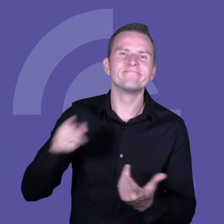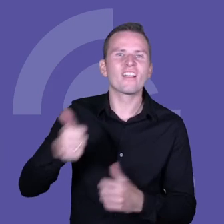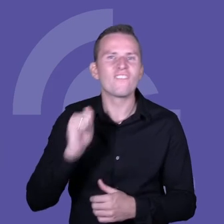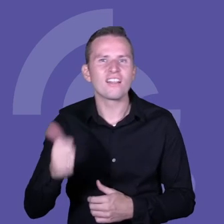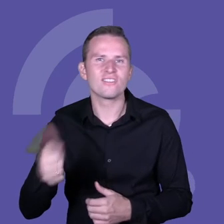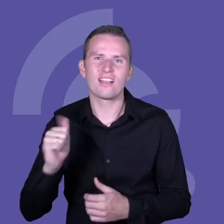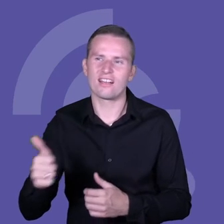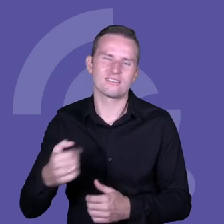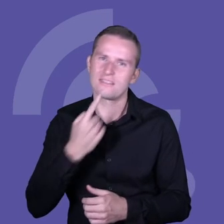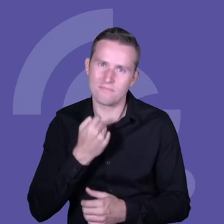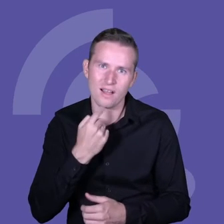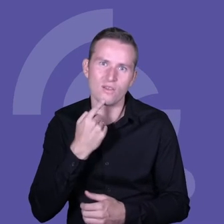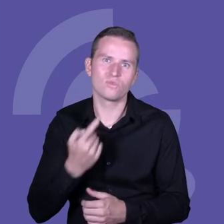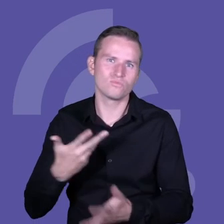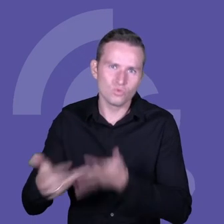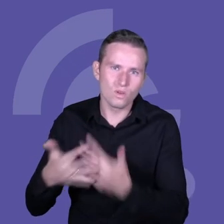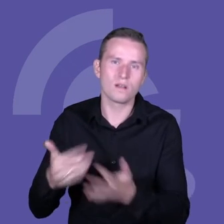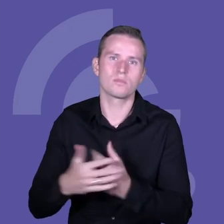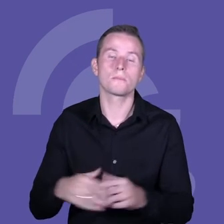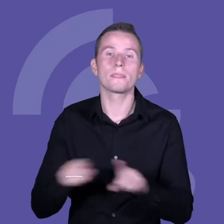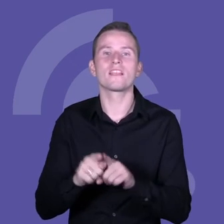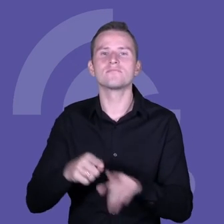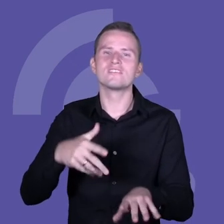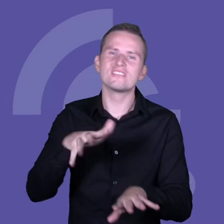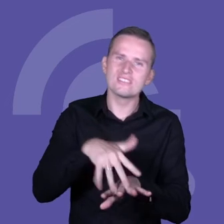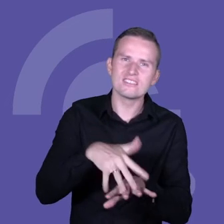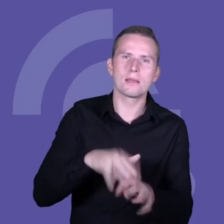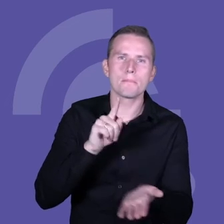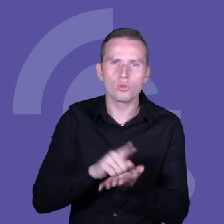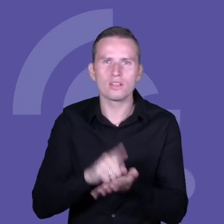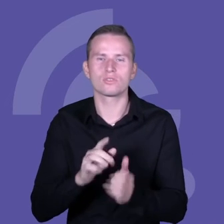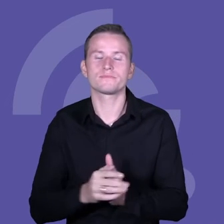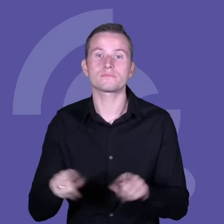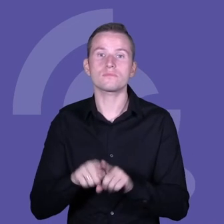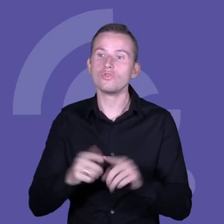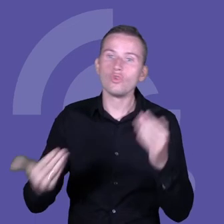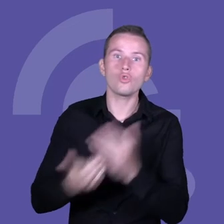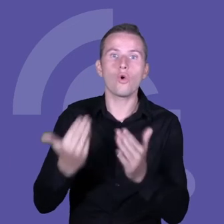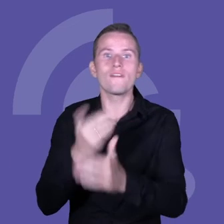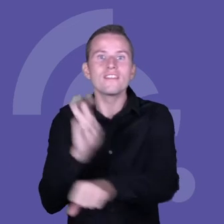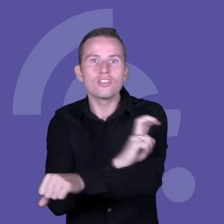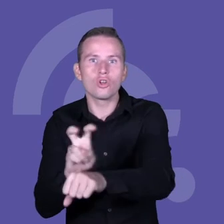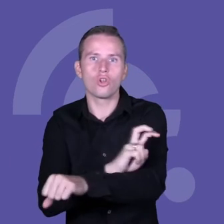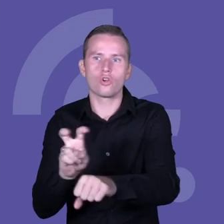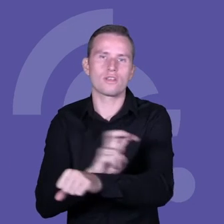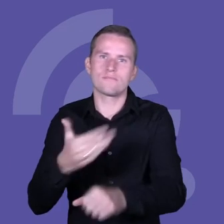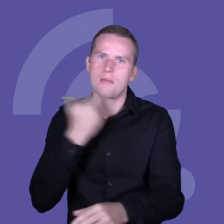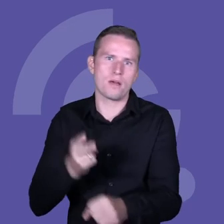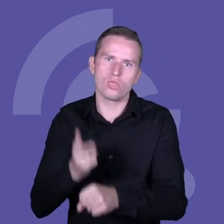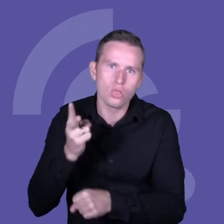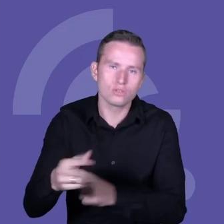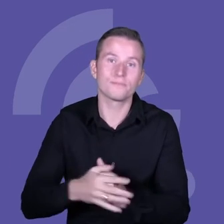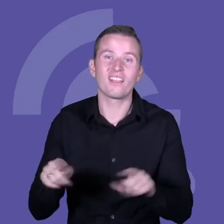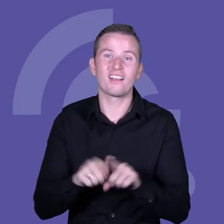prawa i procedury administracyjne, system podatkowy, brak dostępu do nowych technologii, no i brak potrzeby wprowadzania